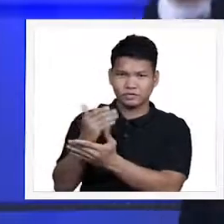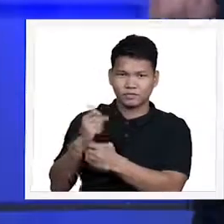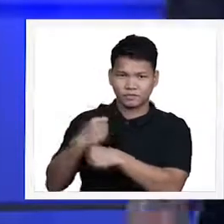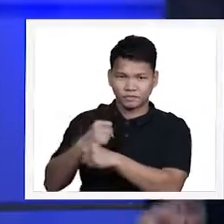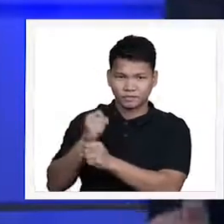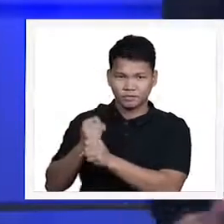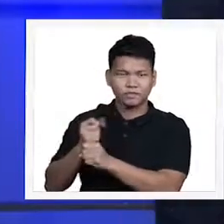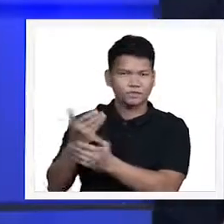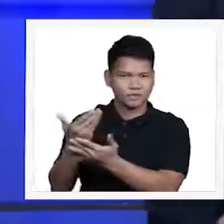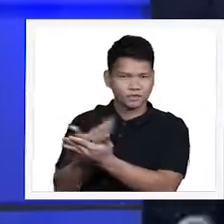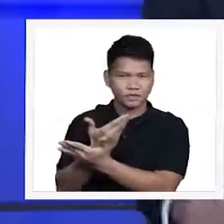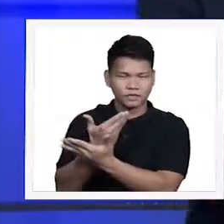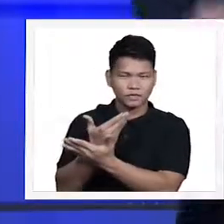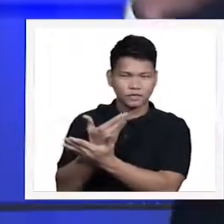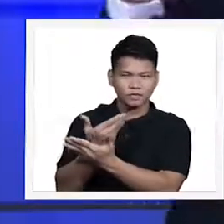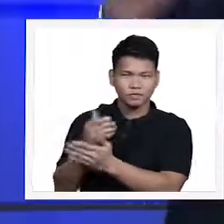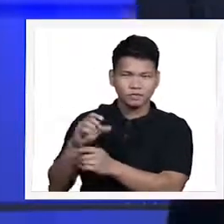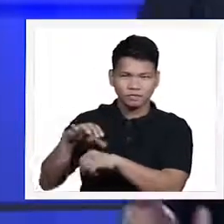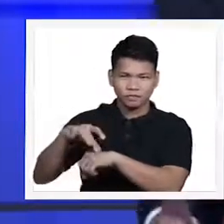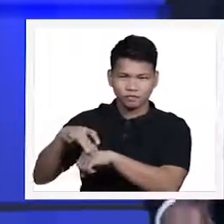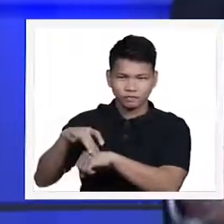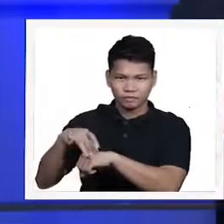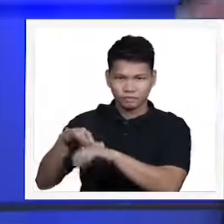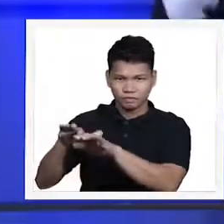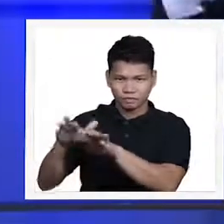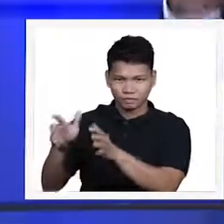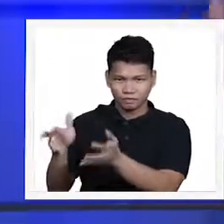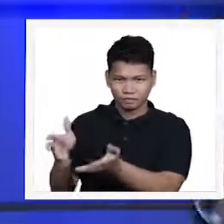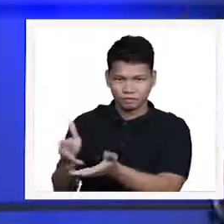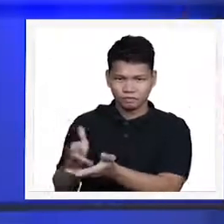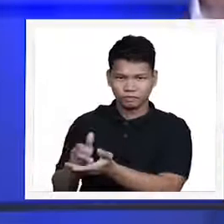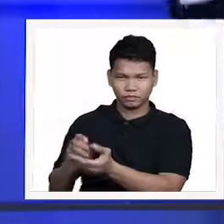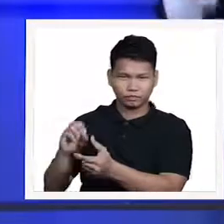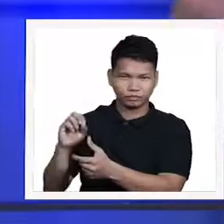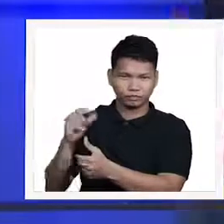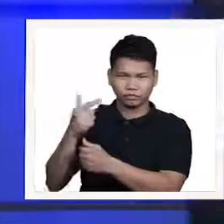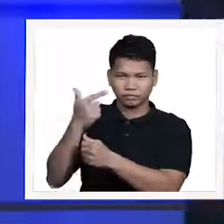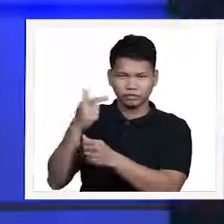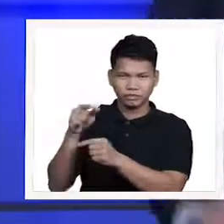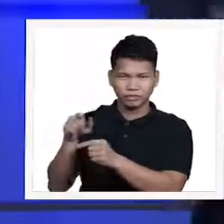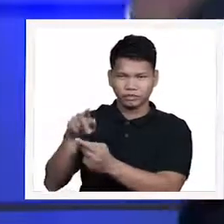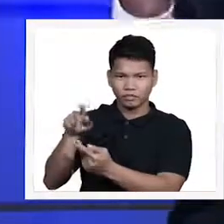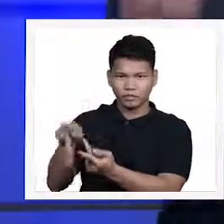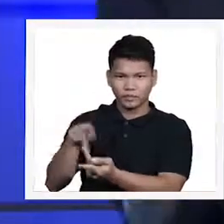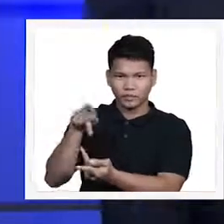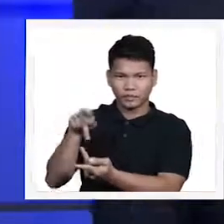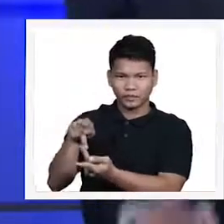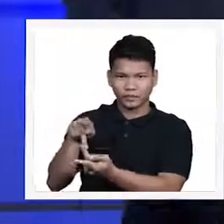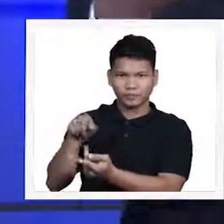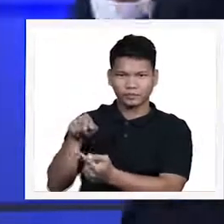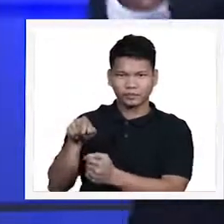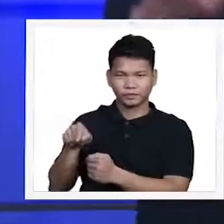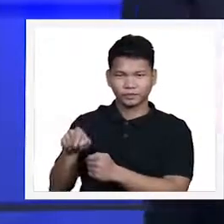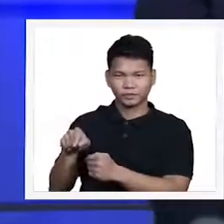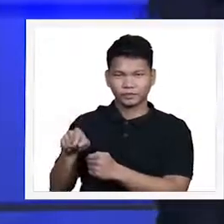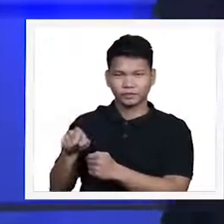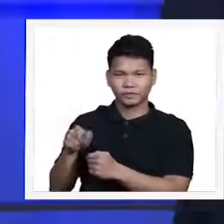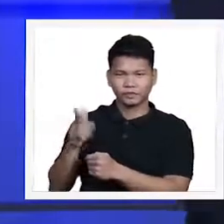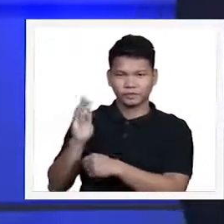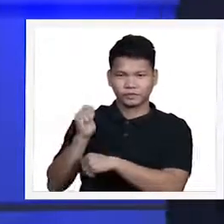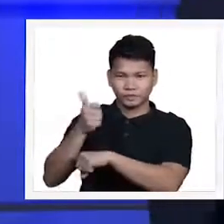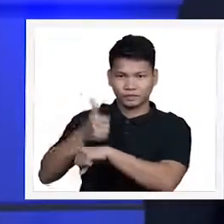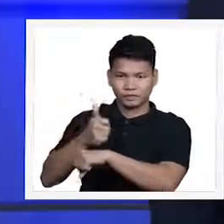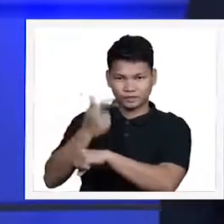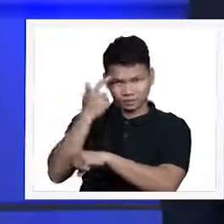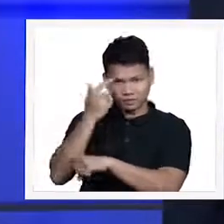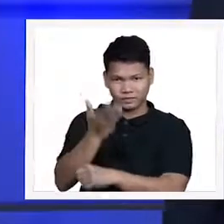will be recreating the world, bringing back the original perfect world that is created